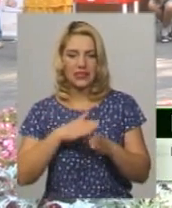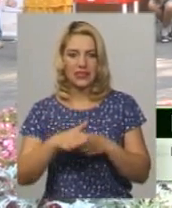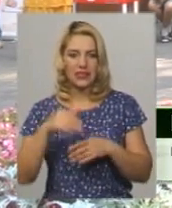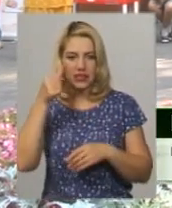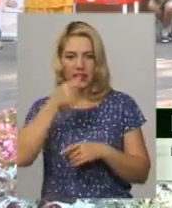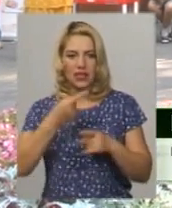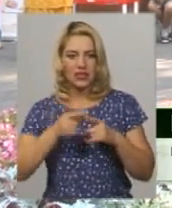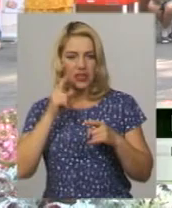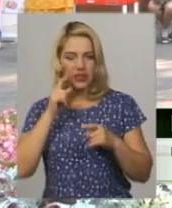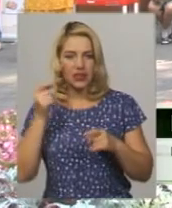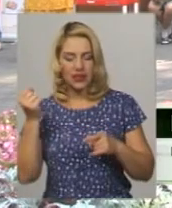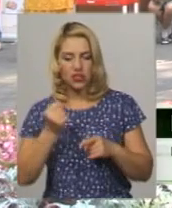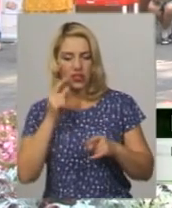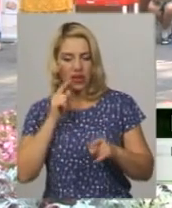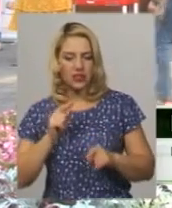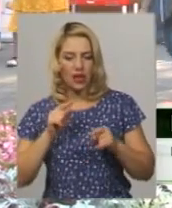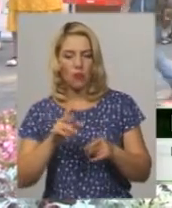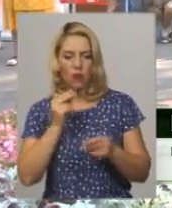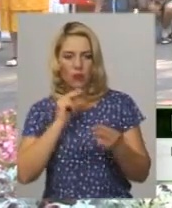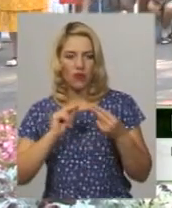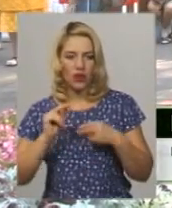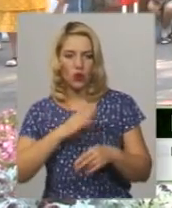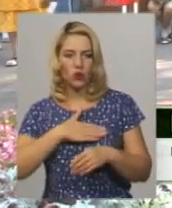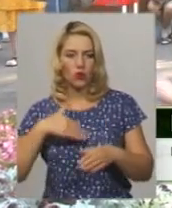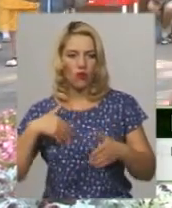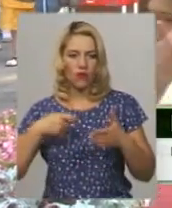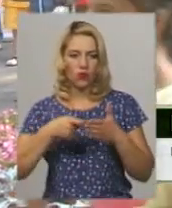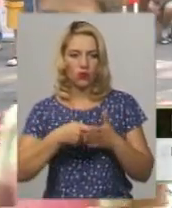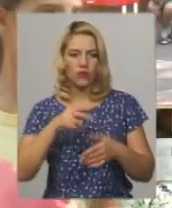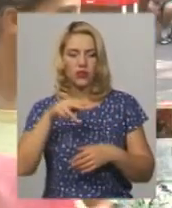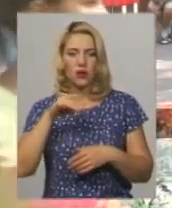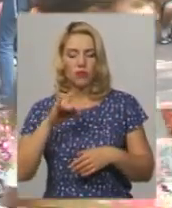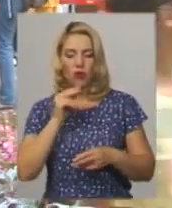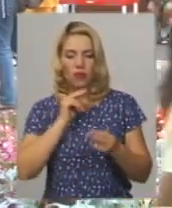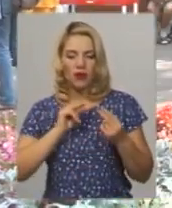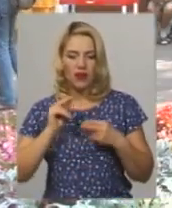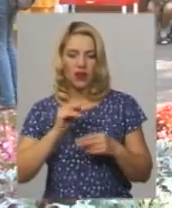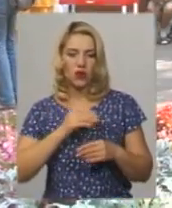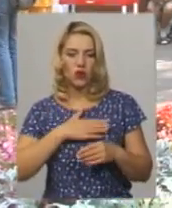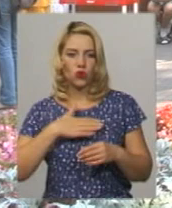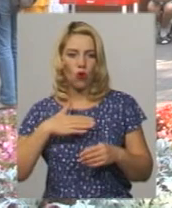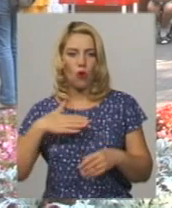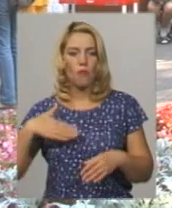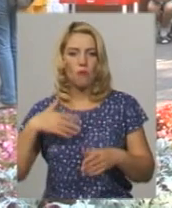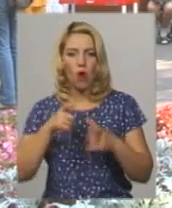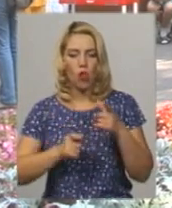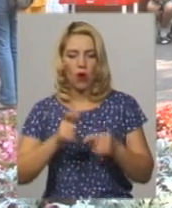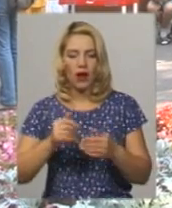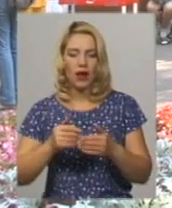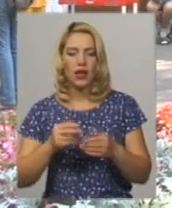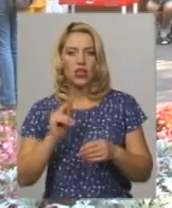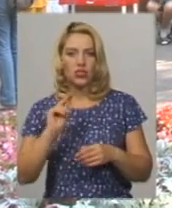тиждень акцентуємо про переваги грудного вигодовування, про переваги грудного молока перед сумішшю,